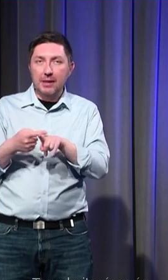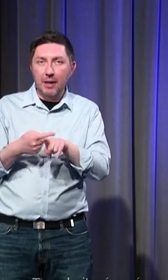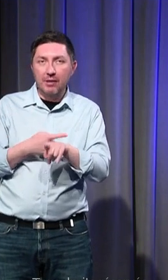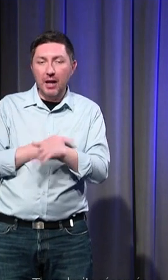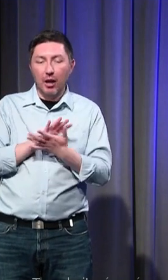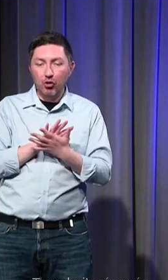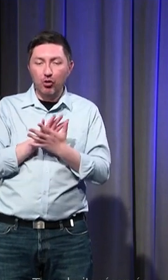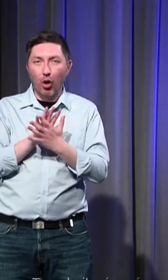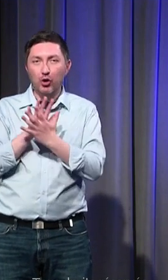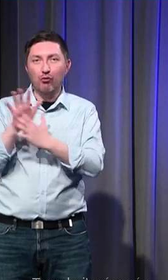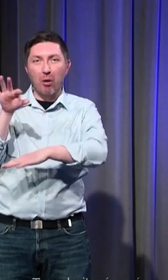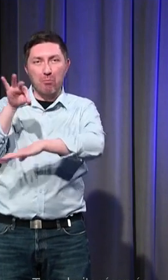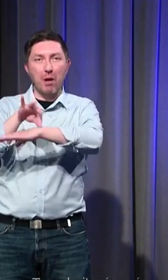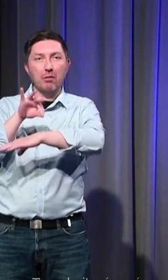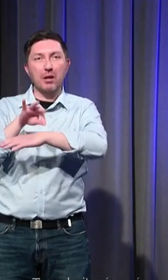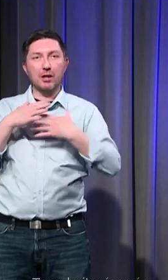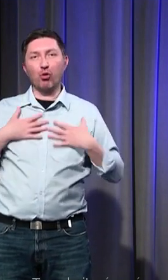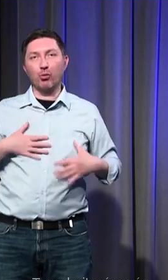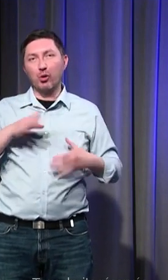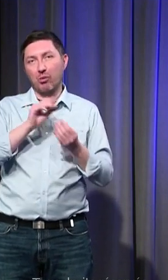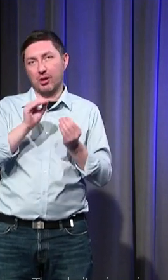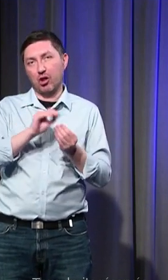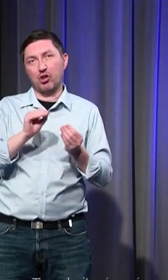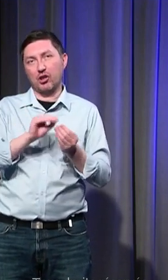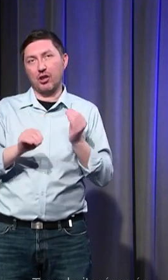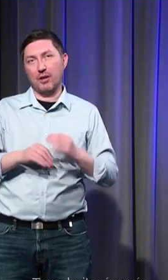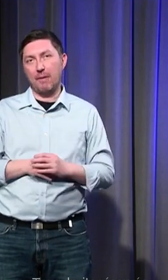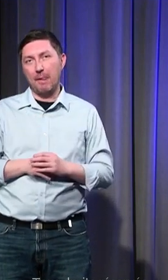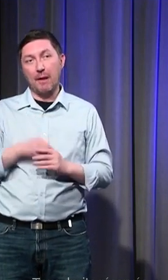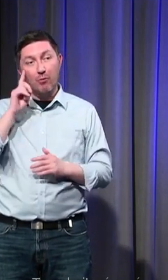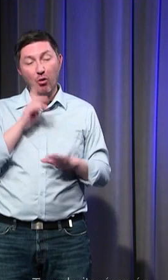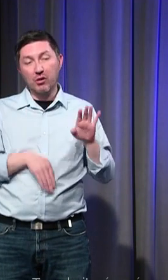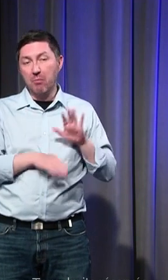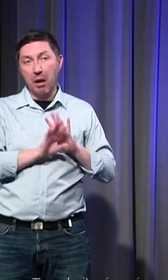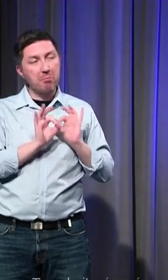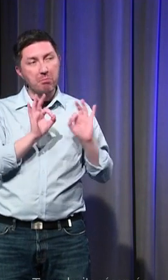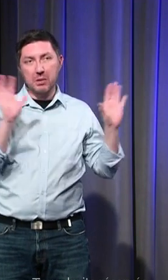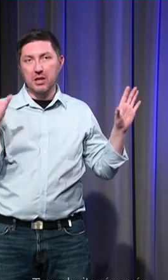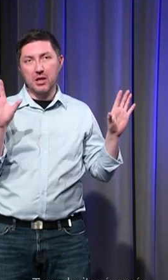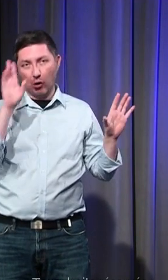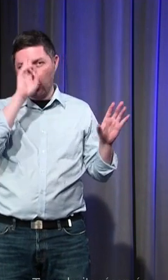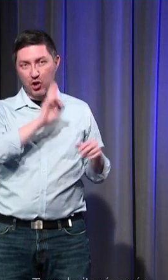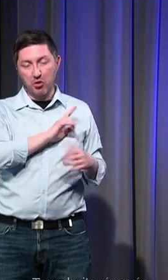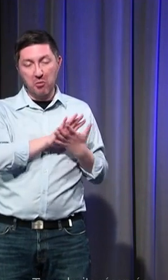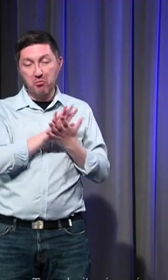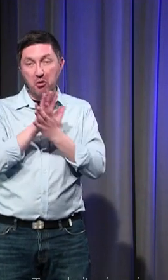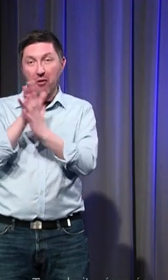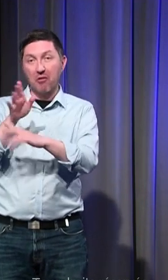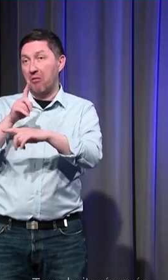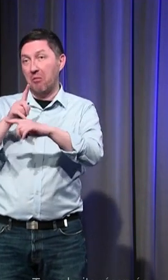à pathologiser ces comportements par exemple de l'ordre de la spiritualité donc ça c'est quelque chose qui est bien